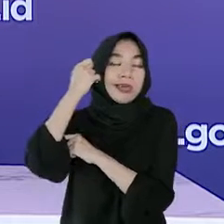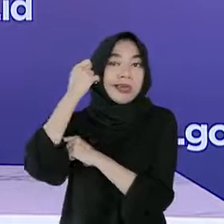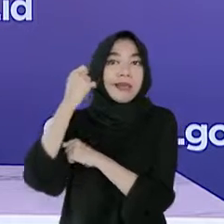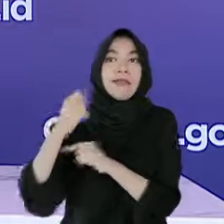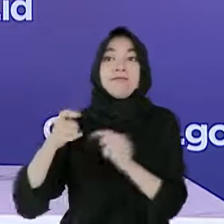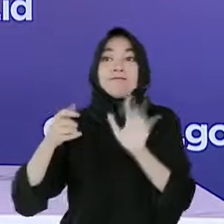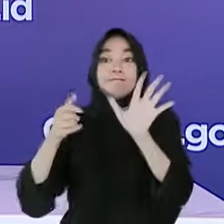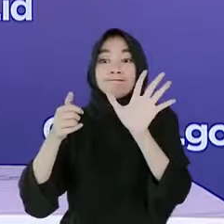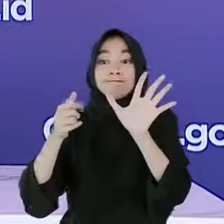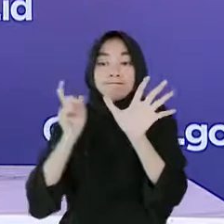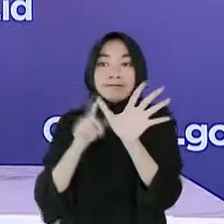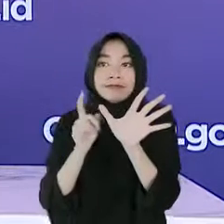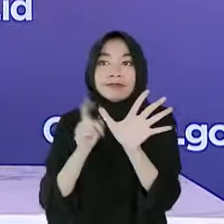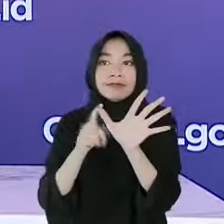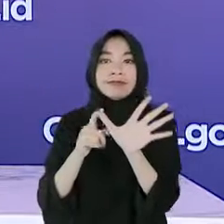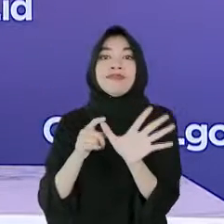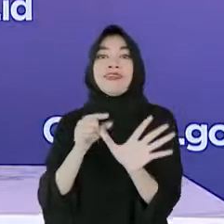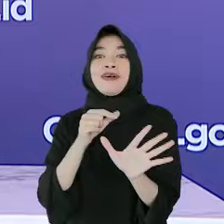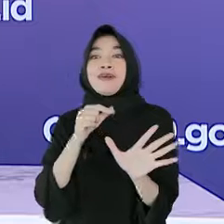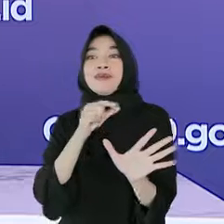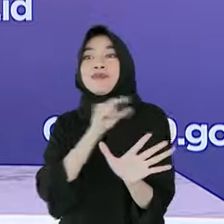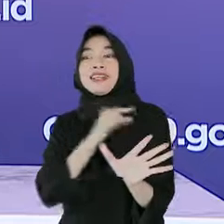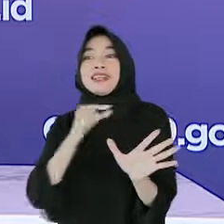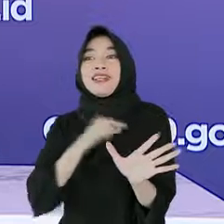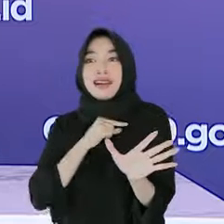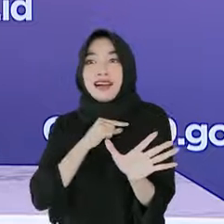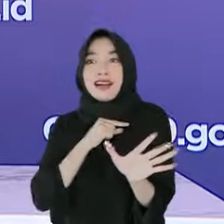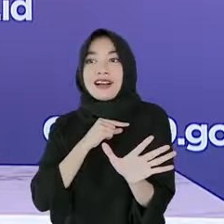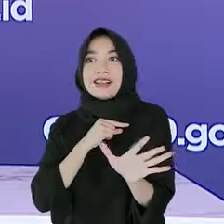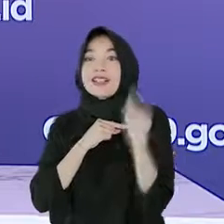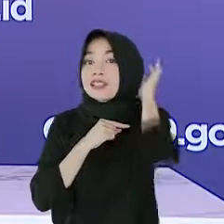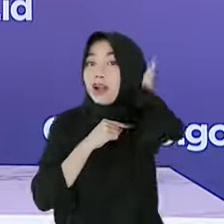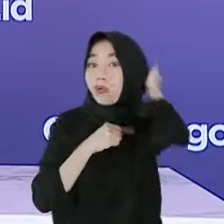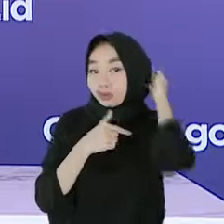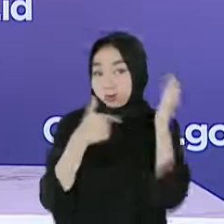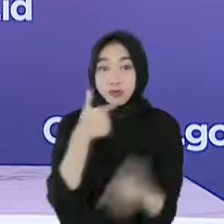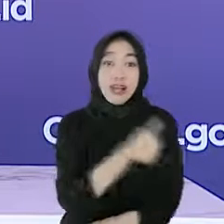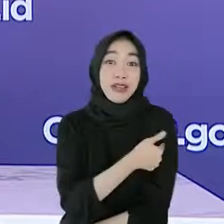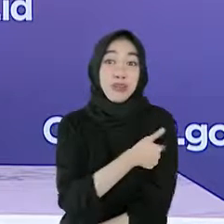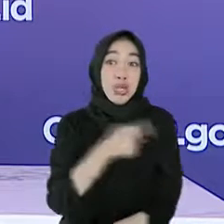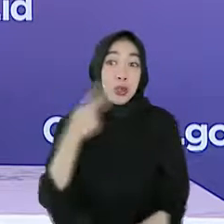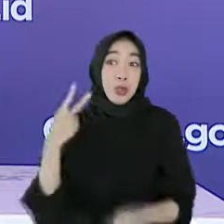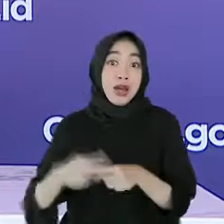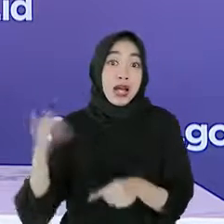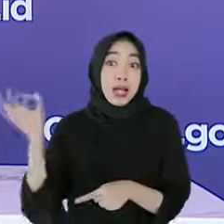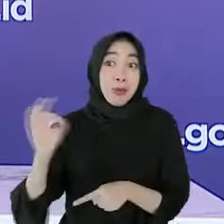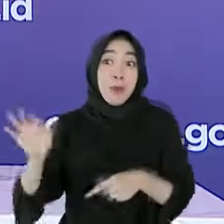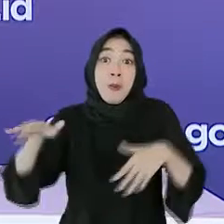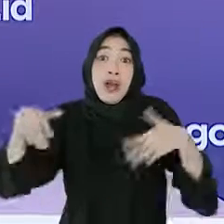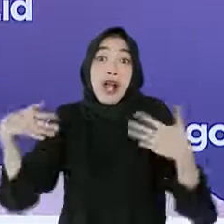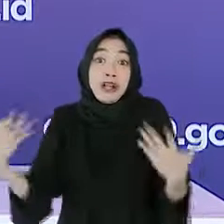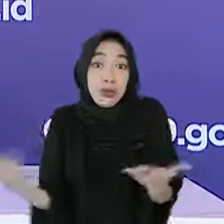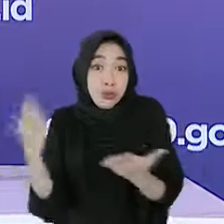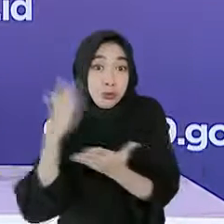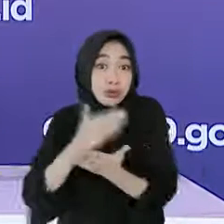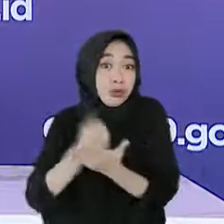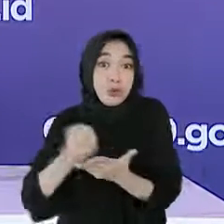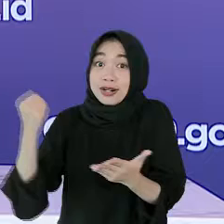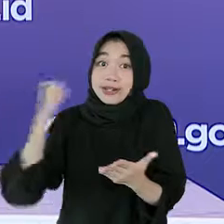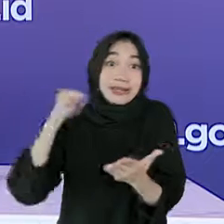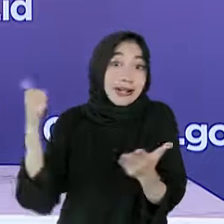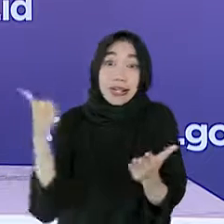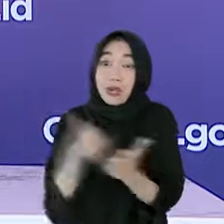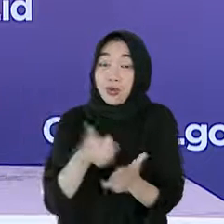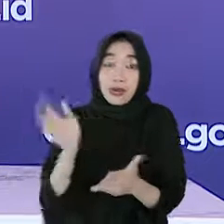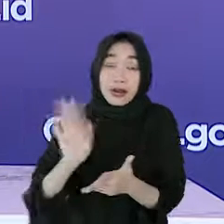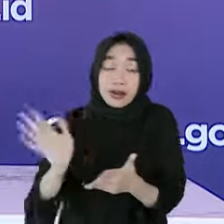adalah pelaku partisipan. Partisipan yang belum tervaksinasi secara penuh maupun yang tidak menjalankan protokol kesehatan secara